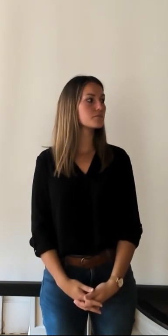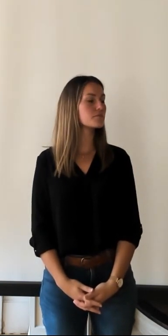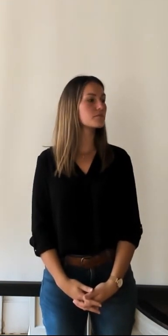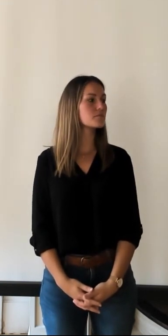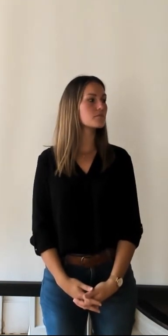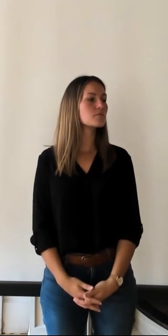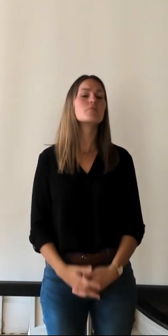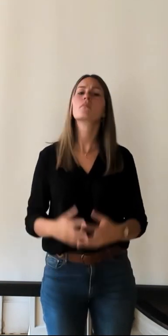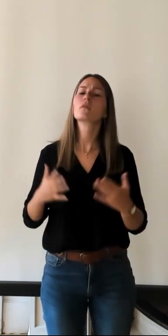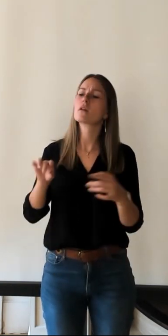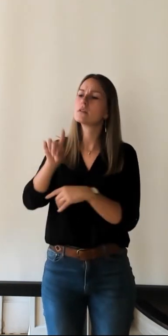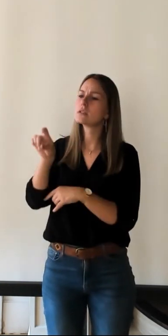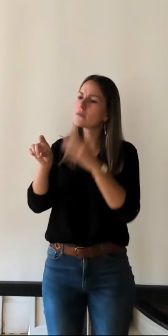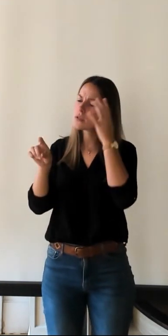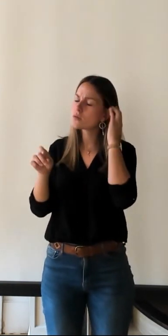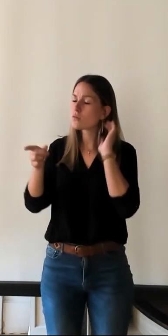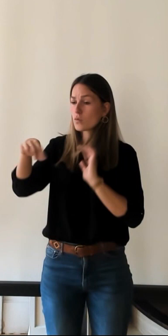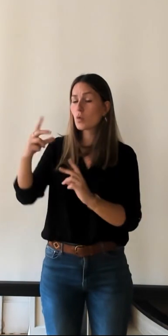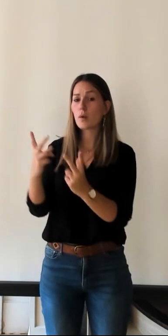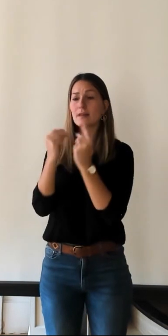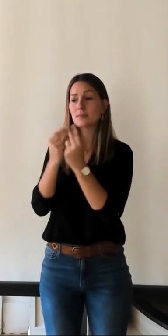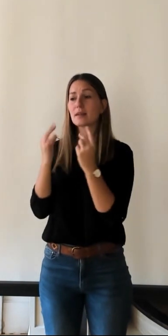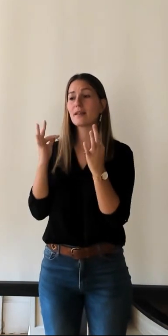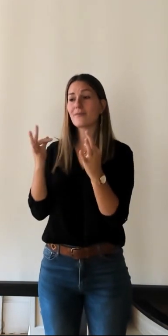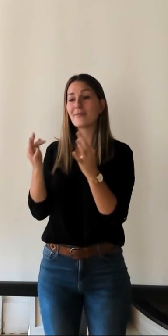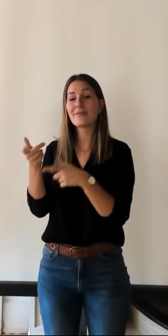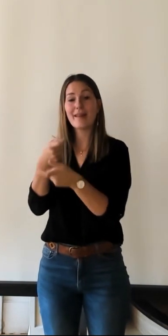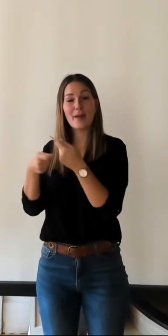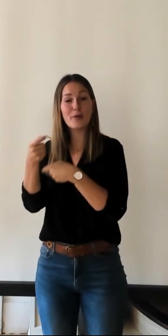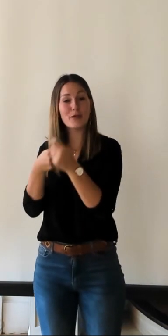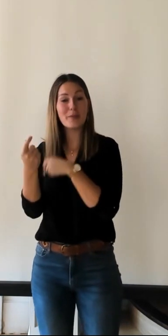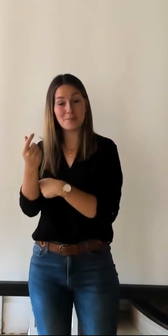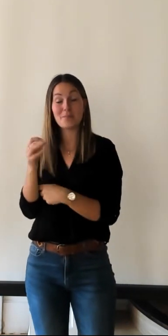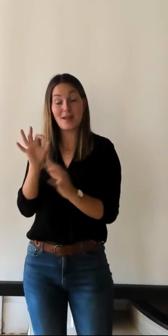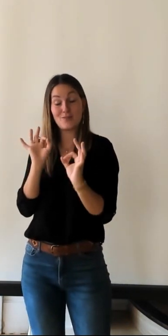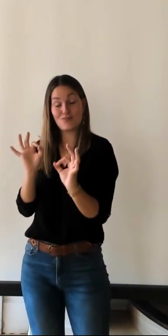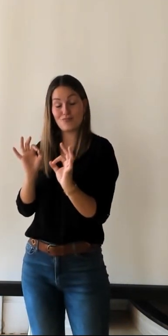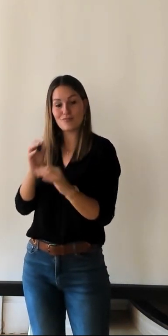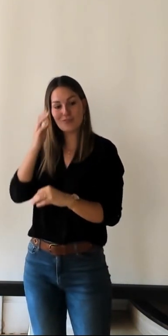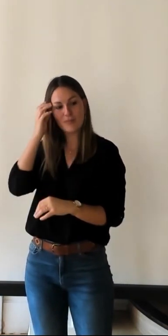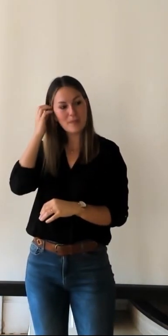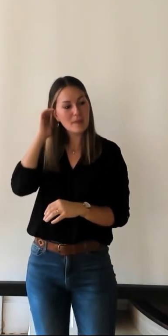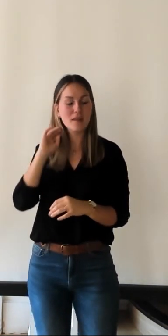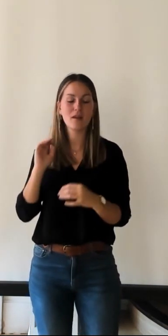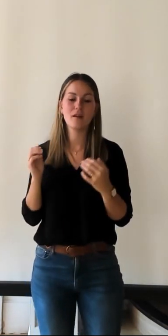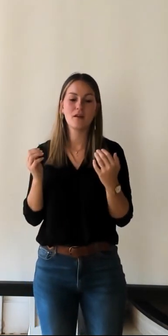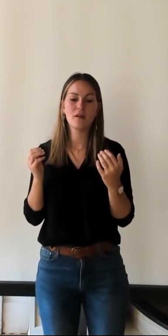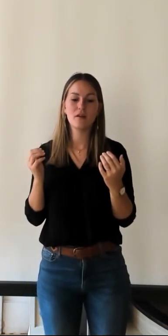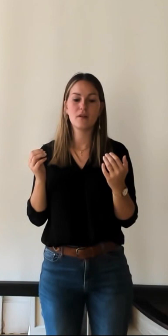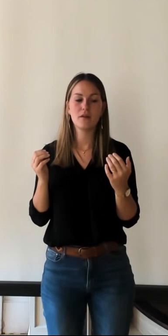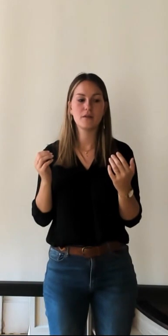je vais parler avec juste raison de l'économie en Touraine et donc l'arrivée de